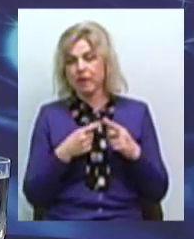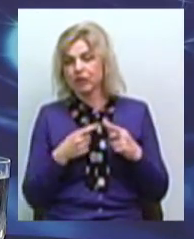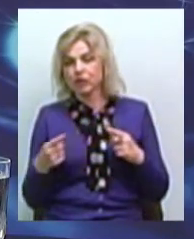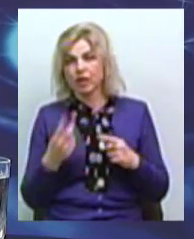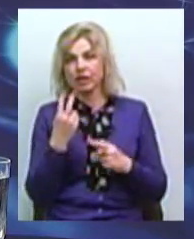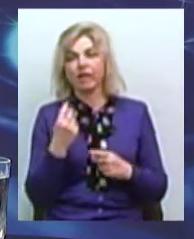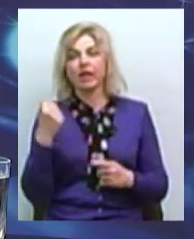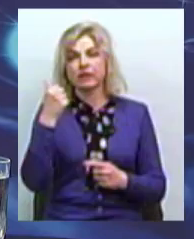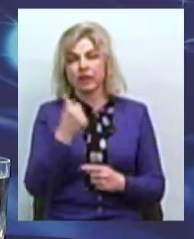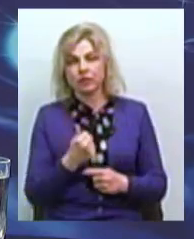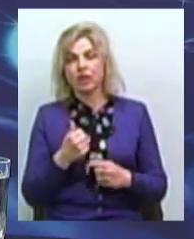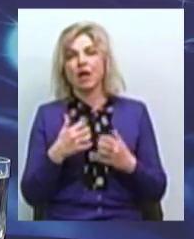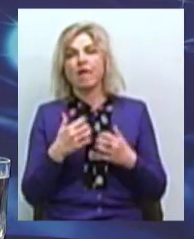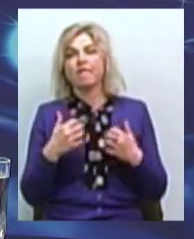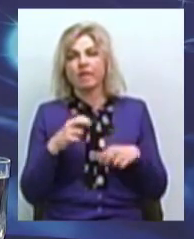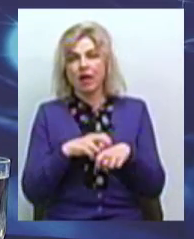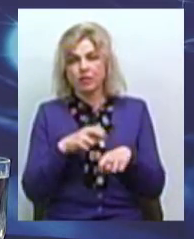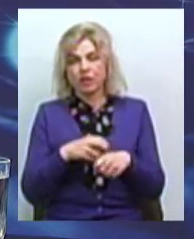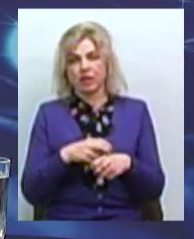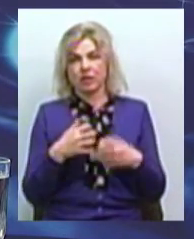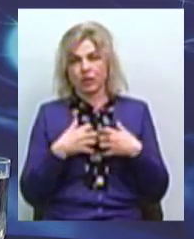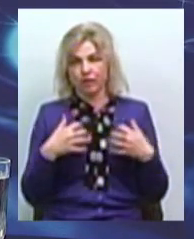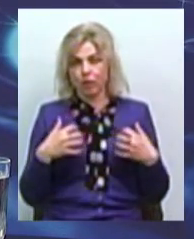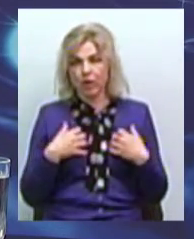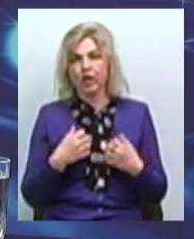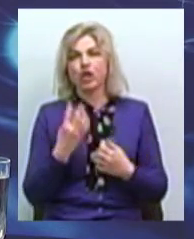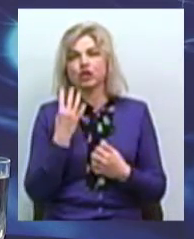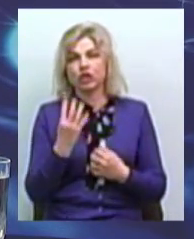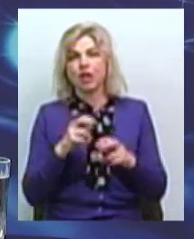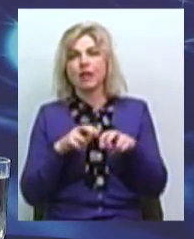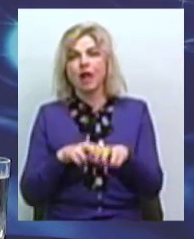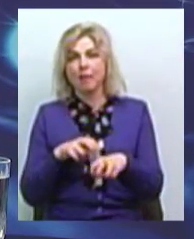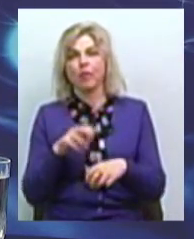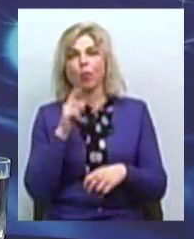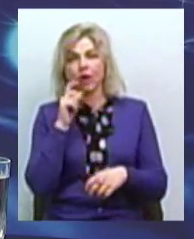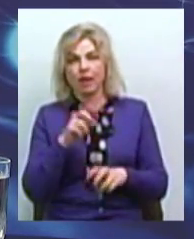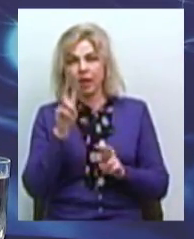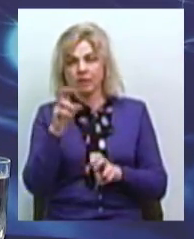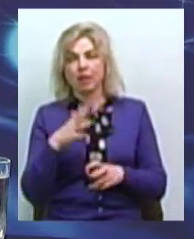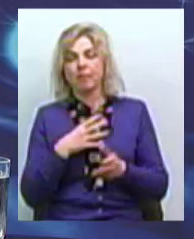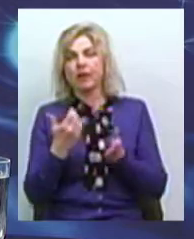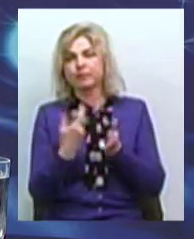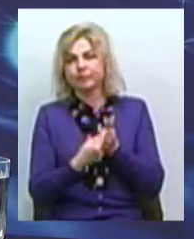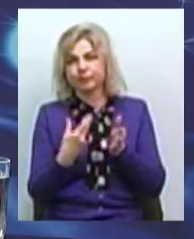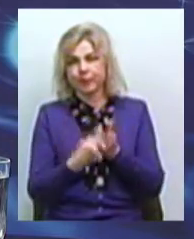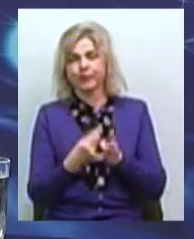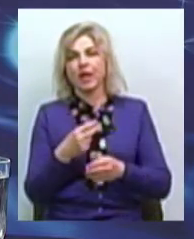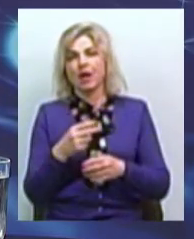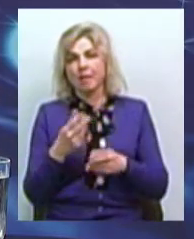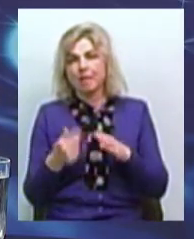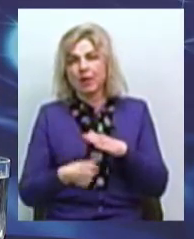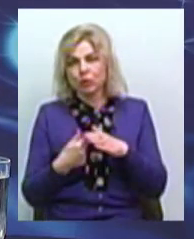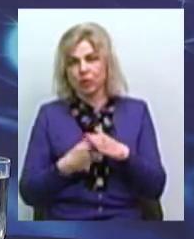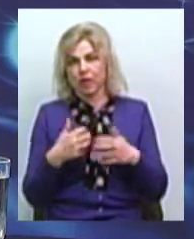ветеринари Товариства з обмеженою відповідальністю «Чотирилапи Україна» стерилізували безпритульних тварин. Наскільки ефективно